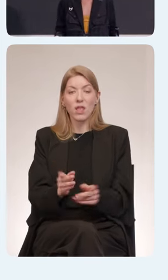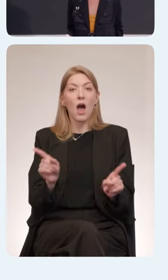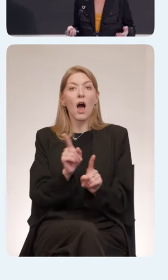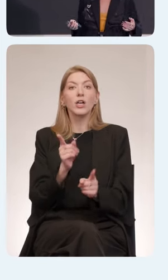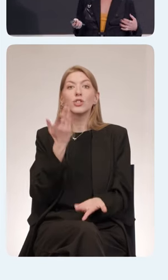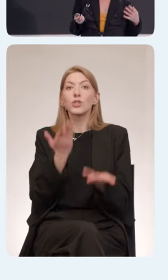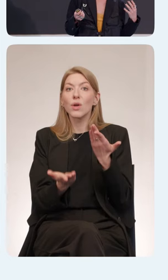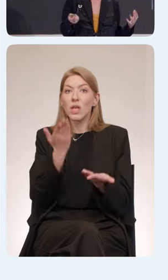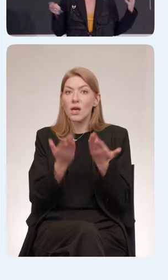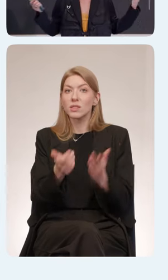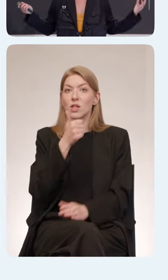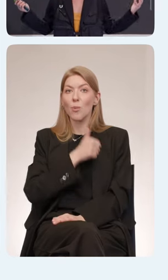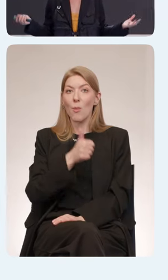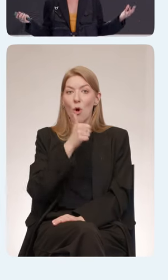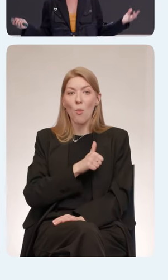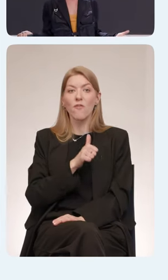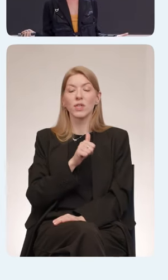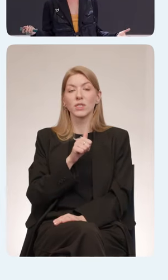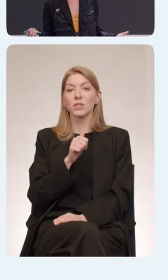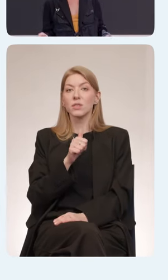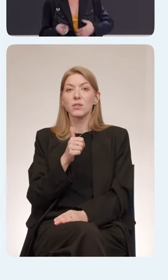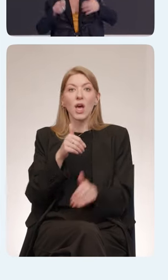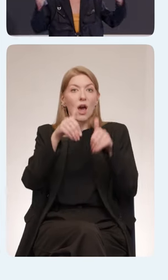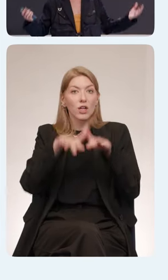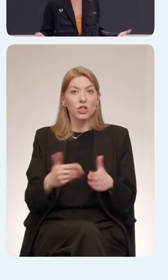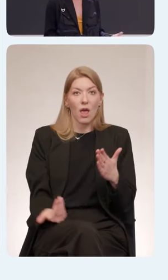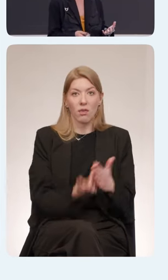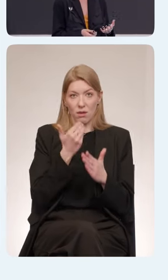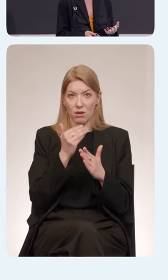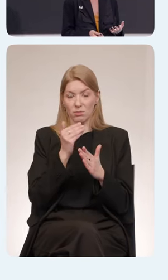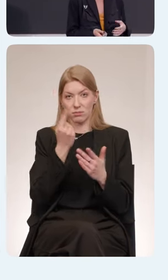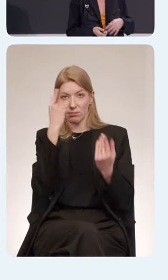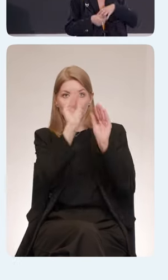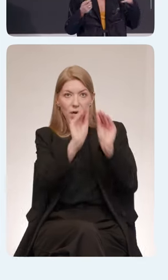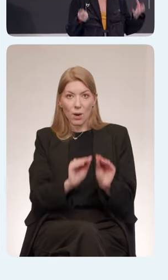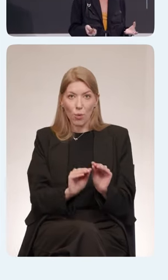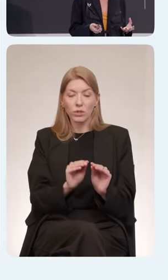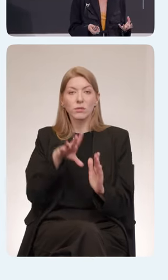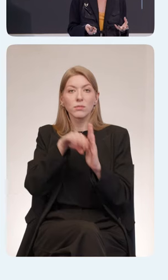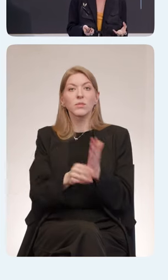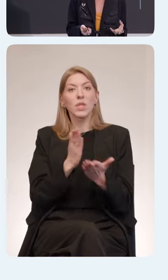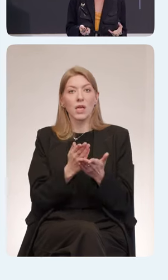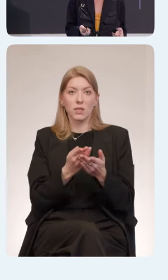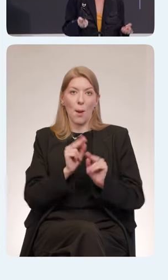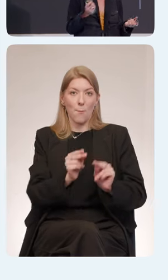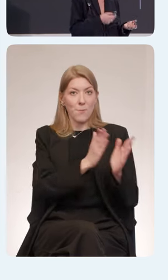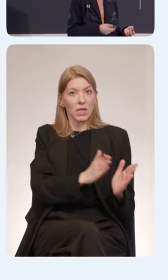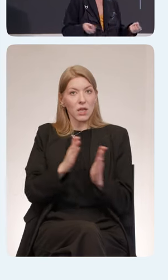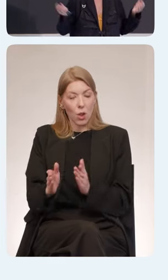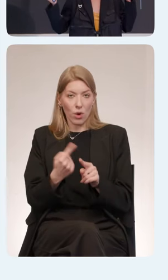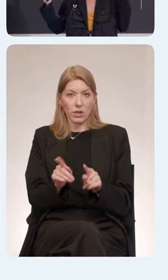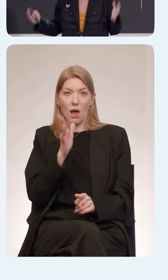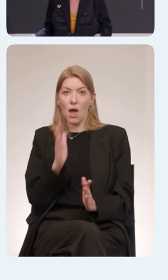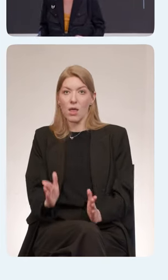Что если попробовать с этапа проработки решений? Тут больше всего методологии хранится, потому что самый наиболее описанный этап. Это и